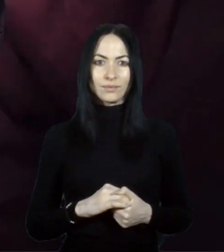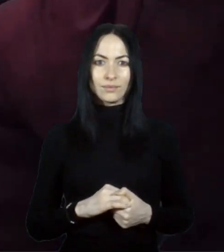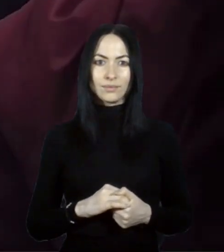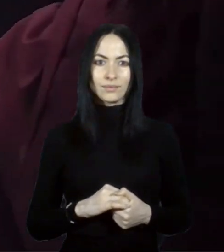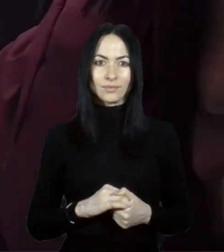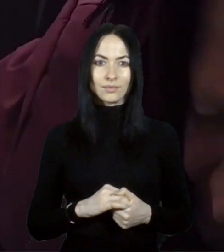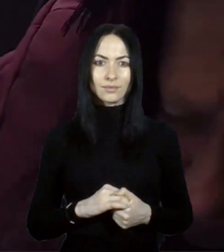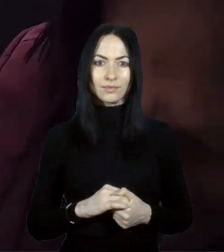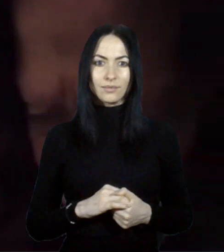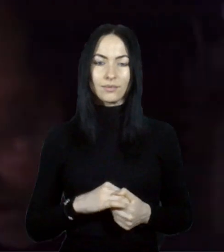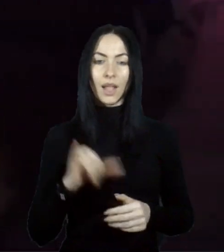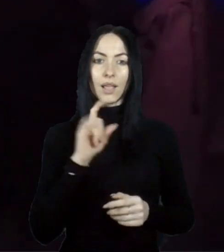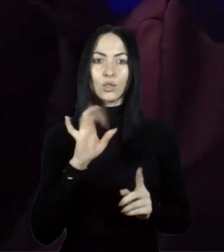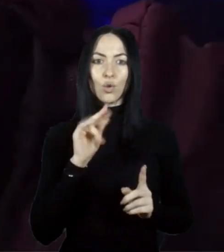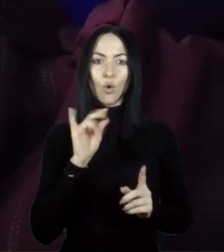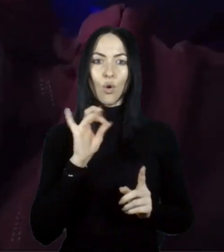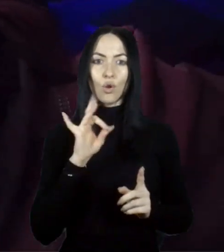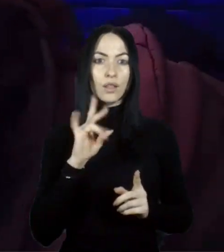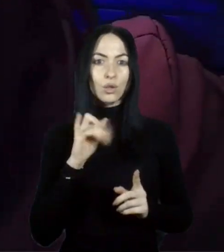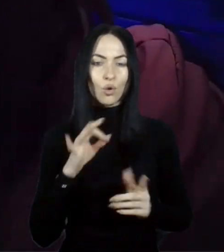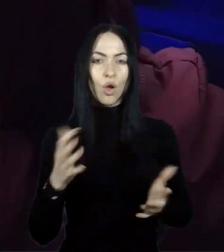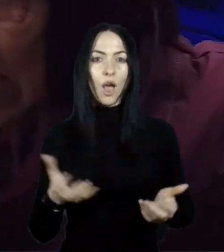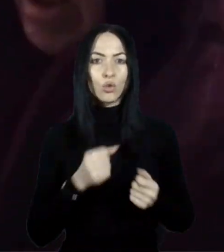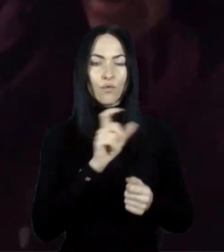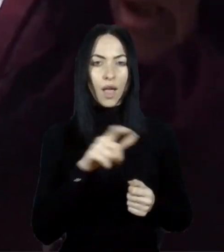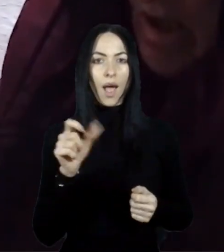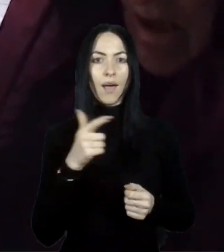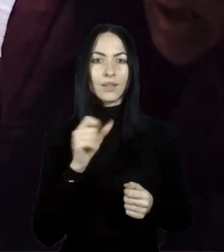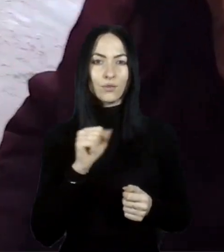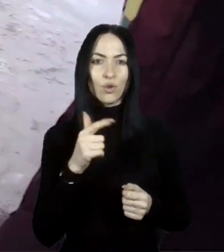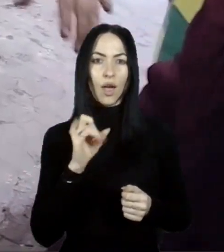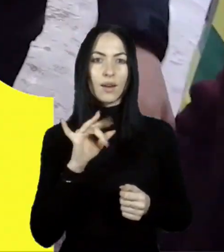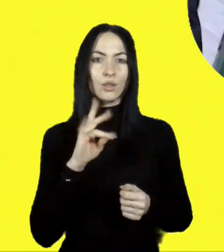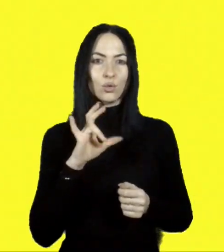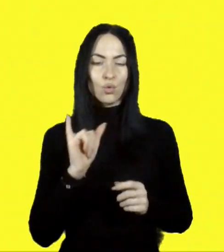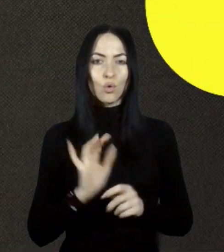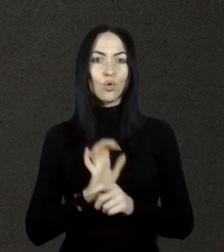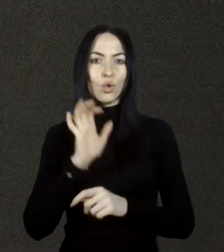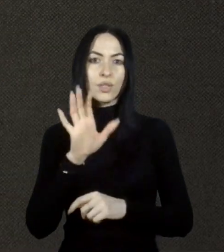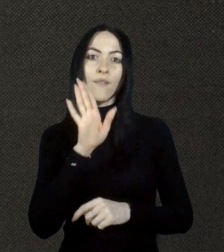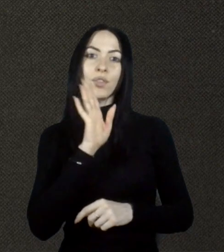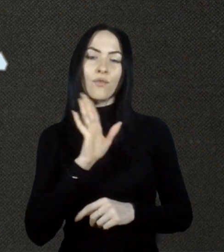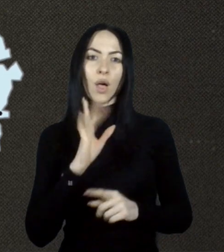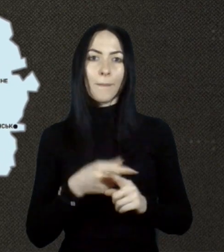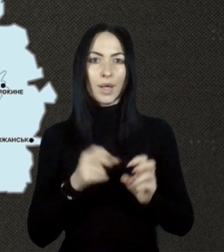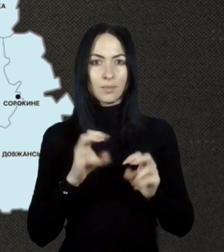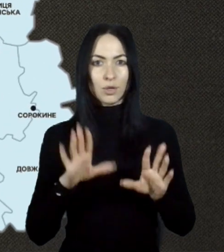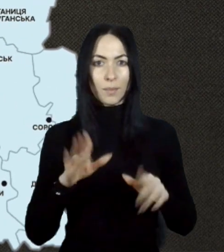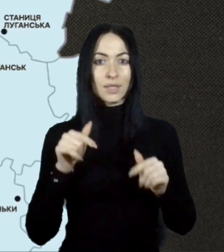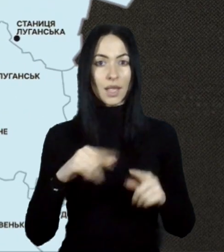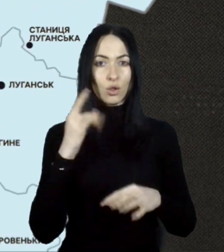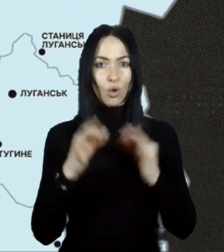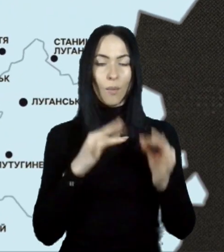Із Очеретиного рятувальники Авдіївського гарнізону доставили жінку у безпечне місце. Цієї доби на Луганщині